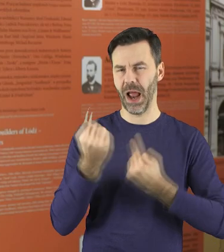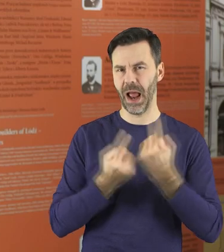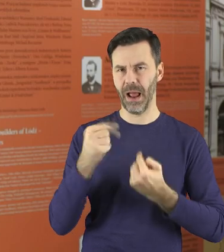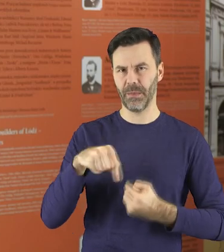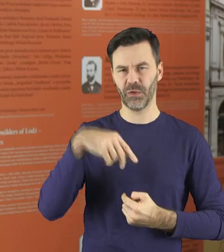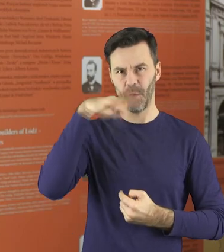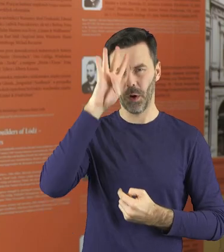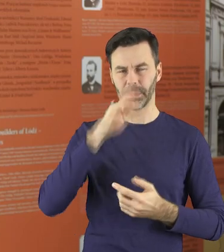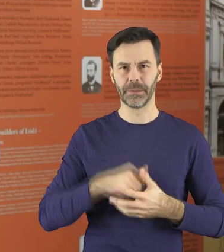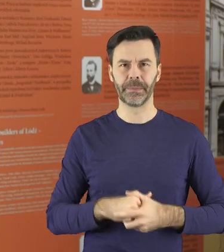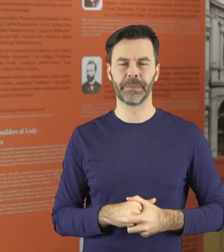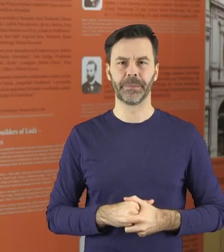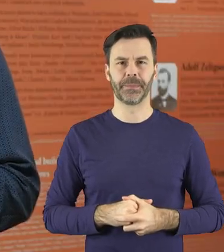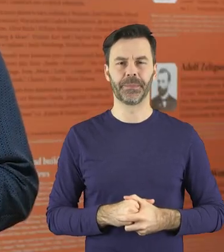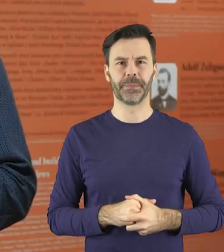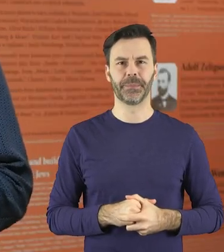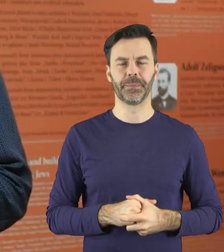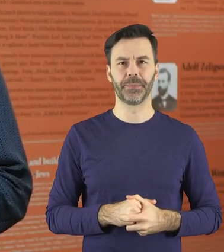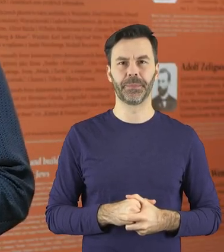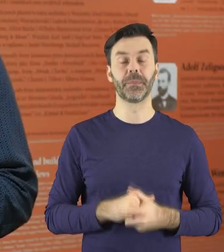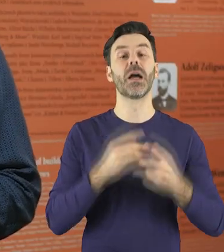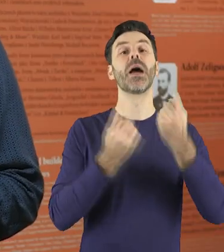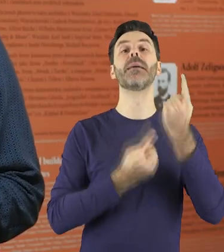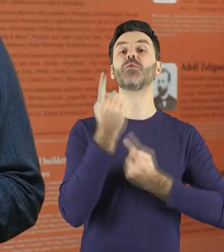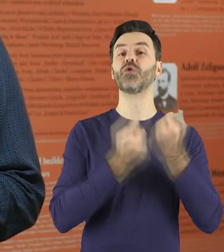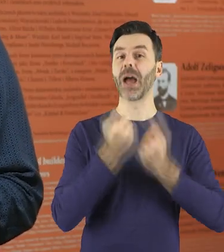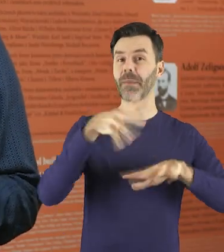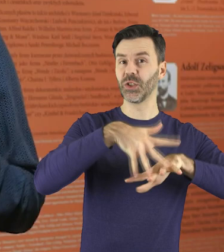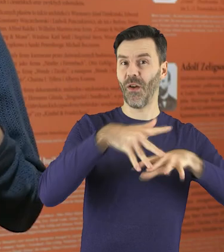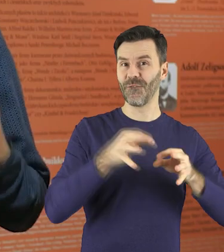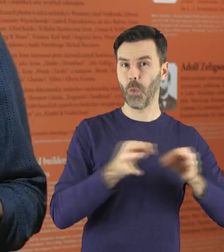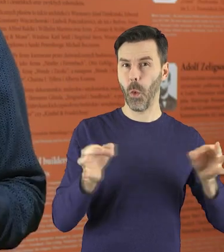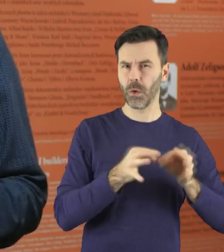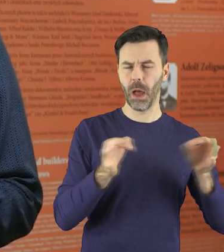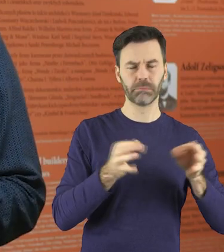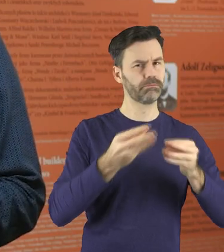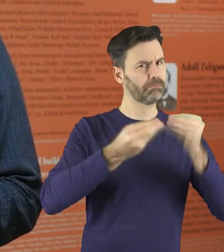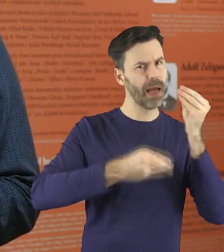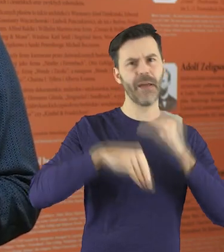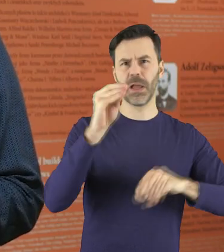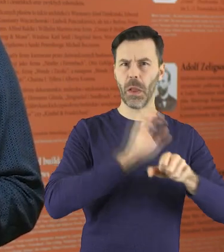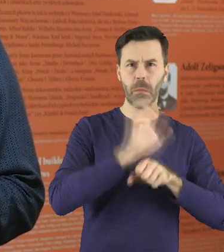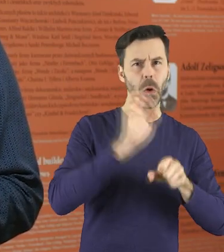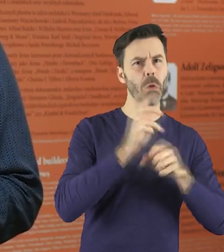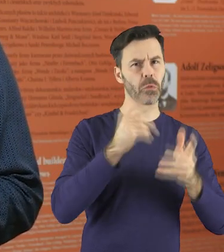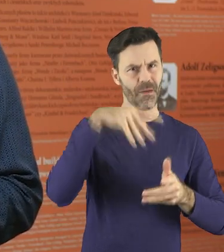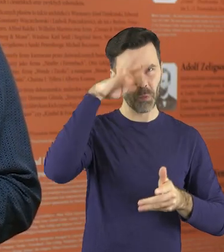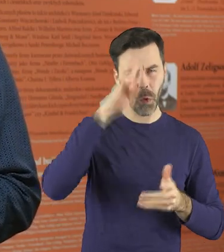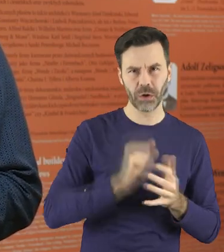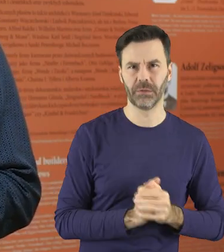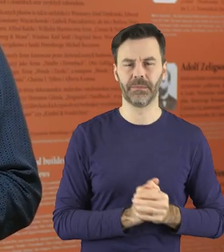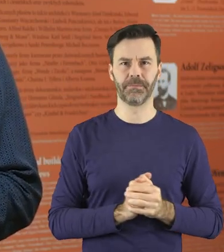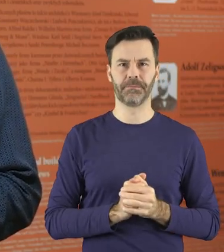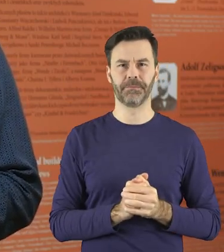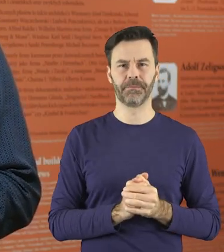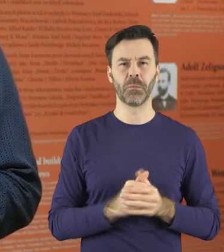w naszym mieście. Przemysł włókienniczy był dominującą gałęzią przemysłu w mieście